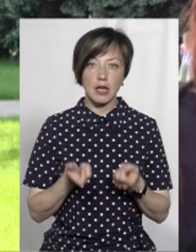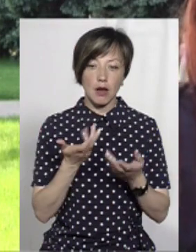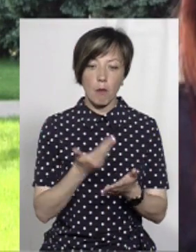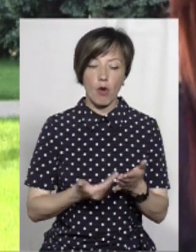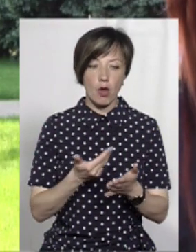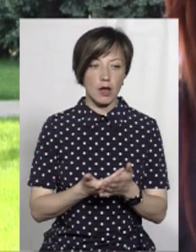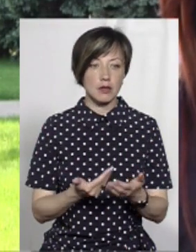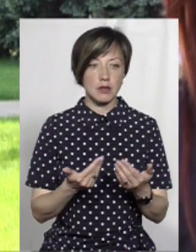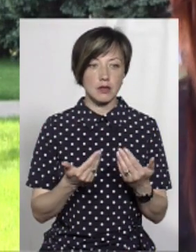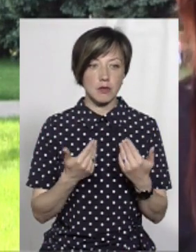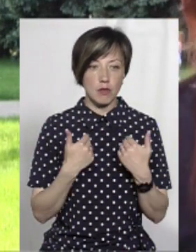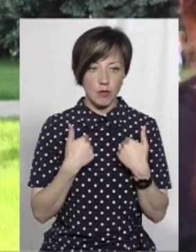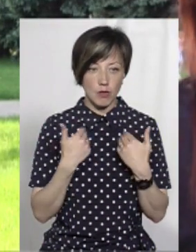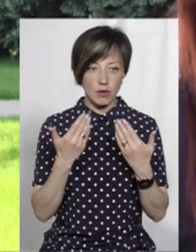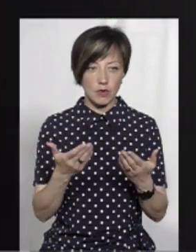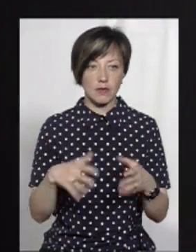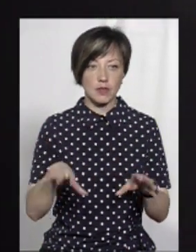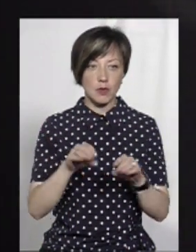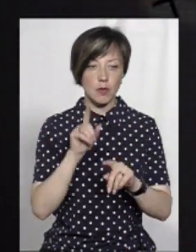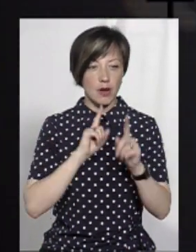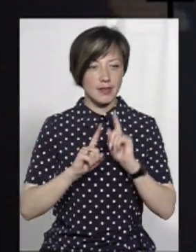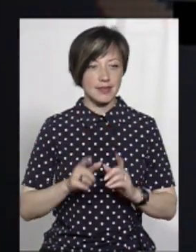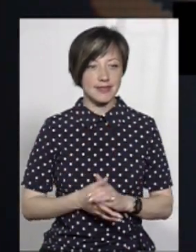особисто мені, як голові та молодіжній раді в цілому.